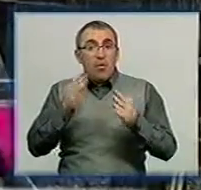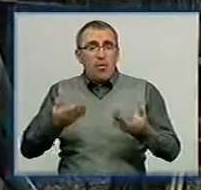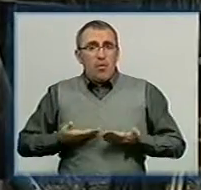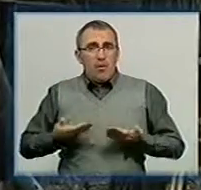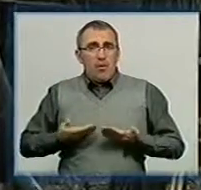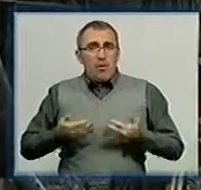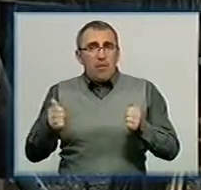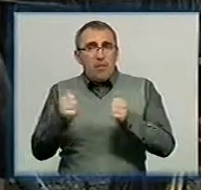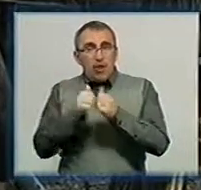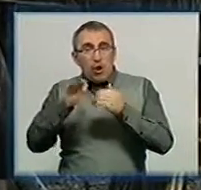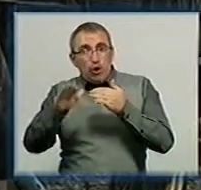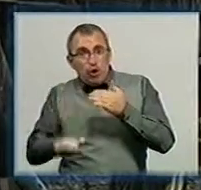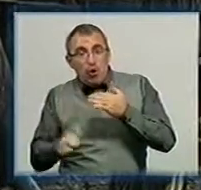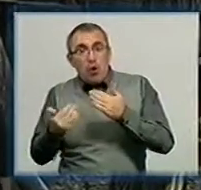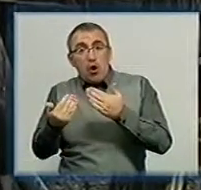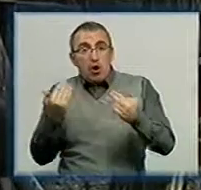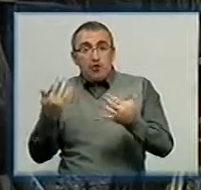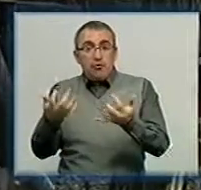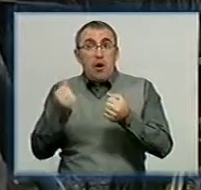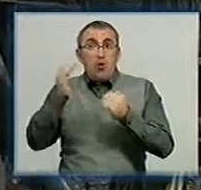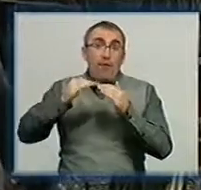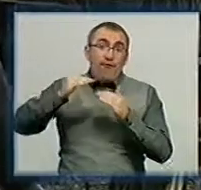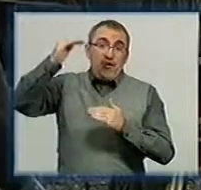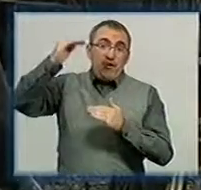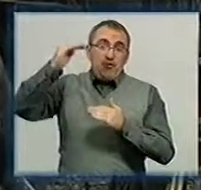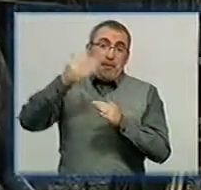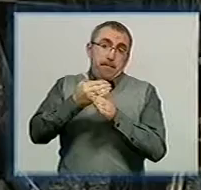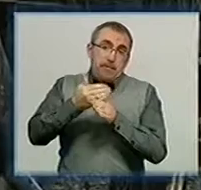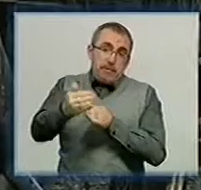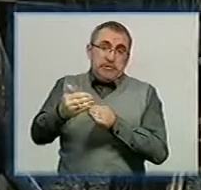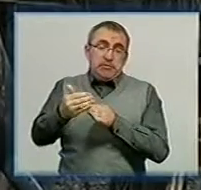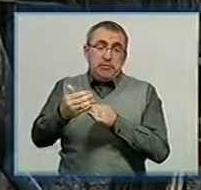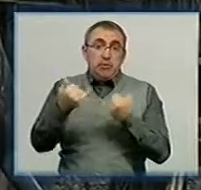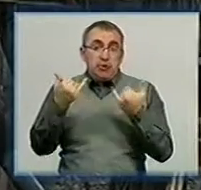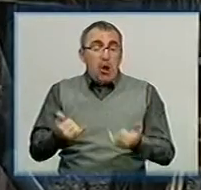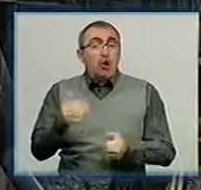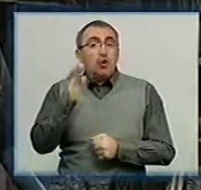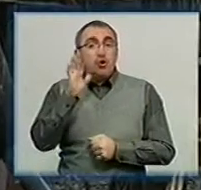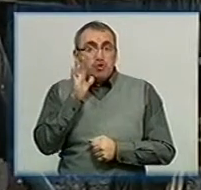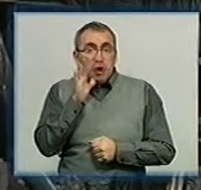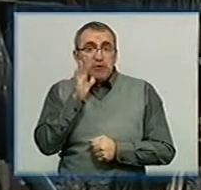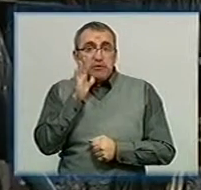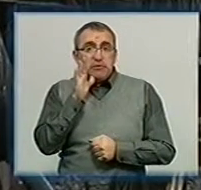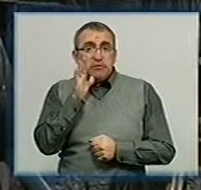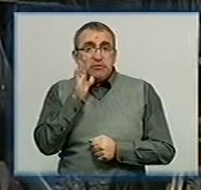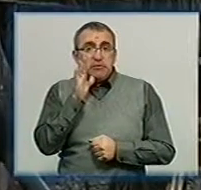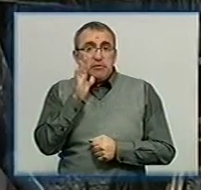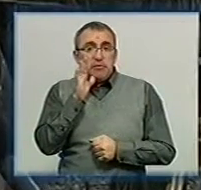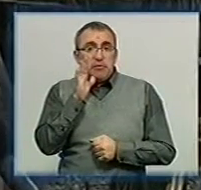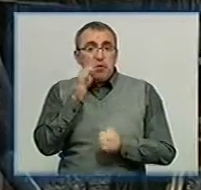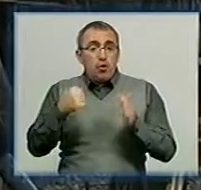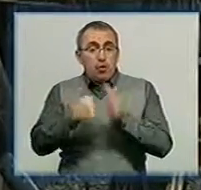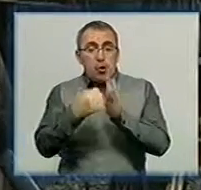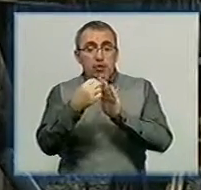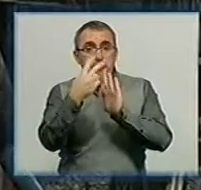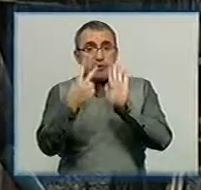рельефі місцевості, більш нижче раніше отримують воду, ті, що вище – пізніше. В даний час до 17-ї